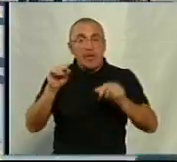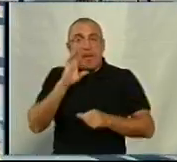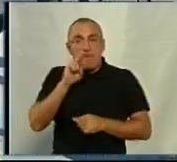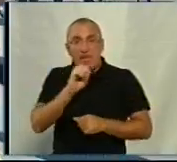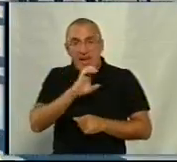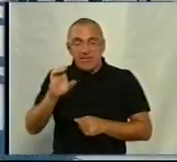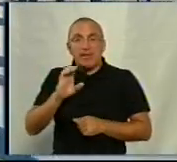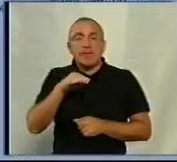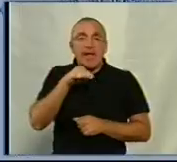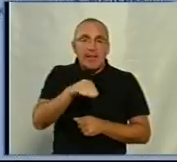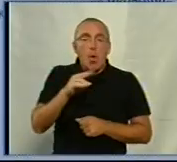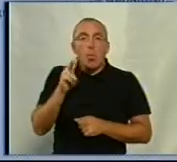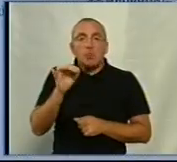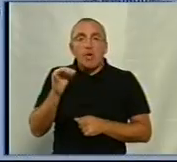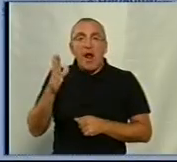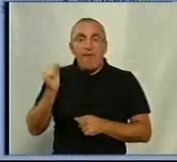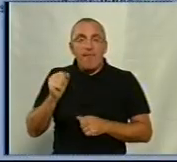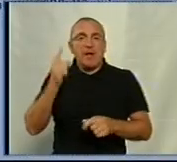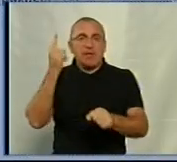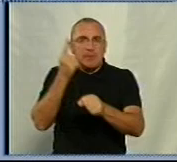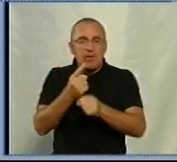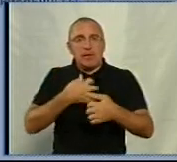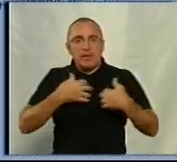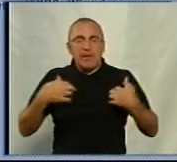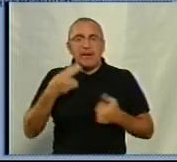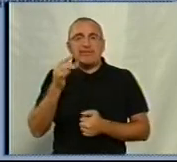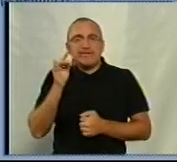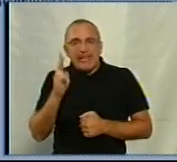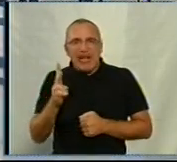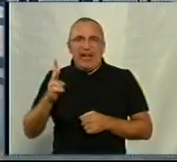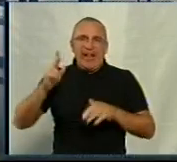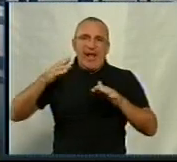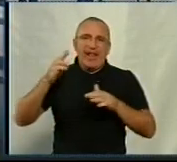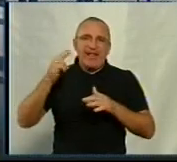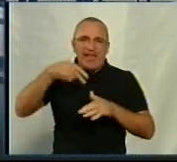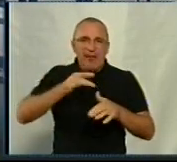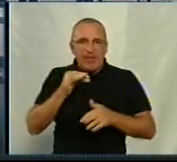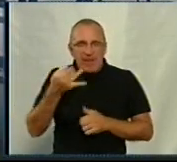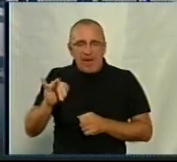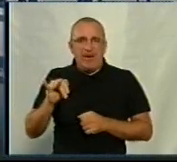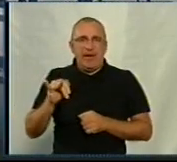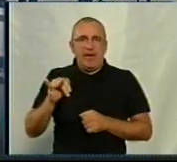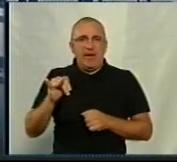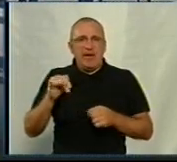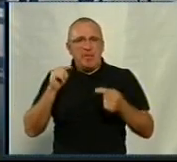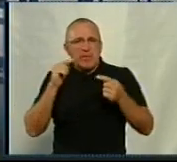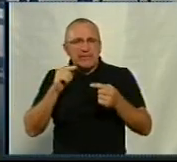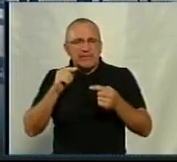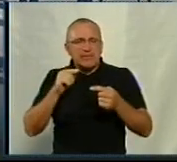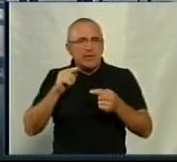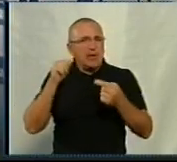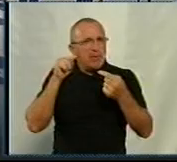пес» Тетяна Кучерява. Заборона використання тварин у цирках і дельфінаріях, заборона хутрових ферм та притравочних станцій,